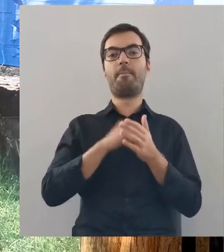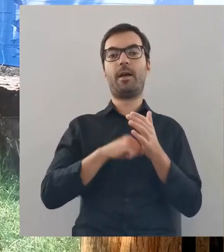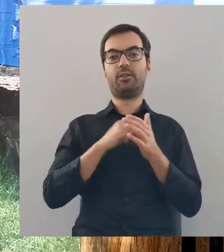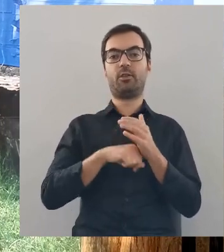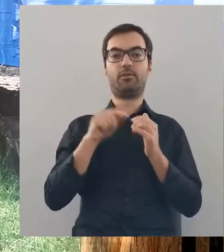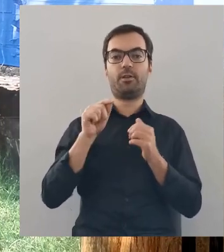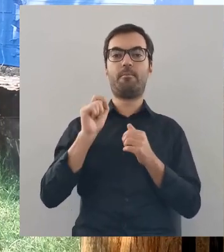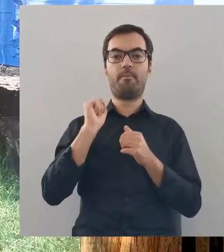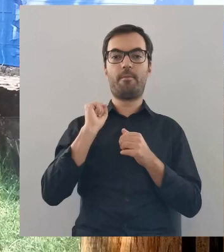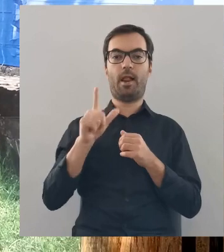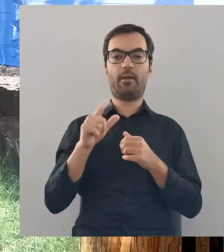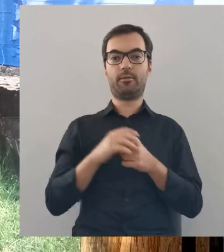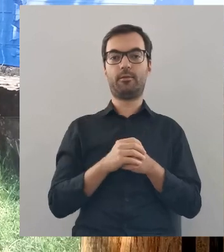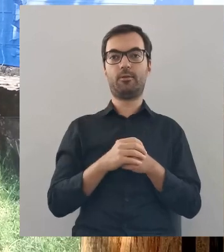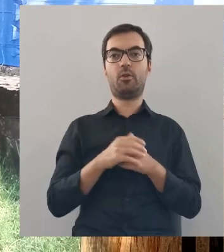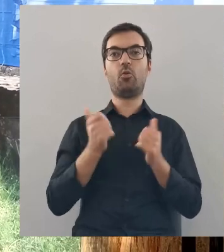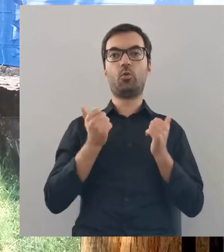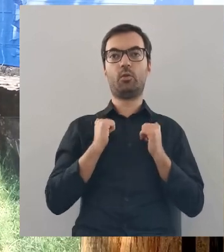Turystykawschodniegomazowsza.pl